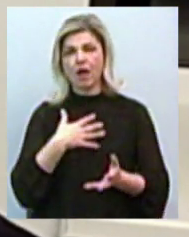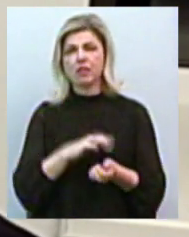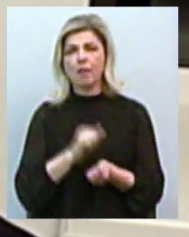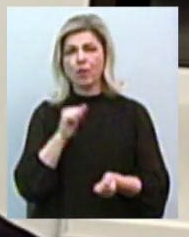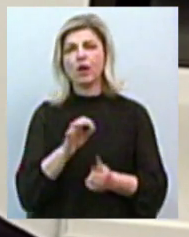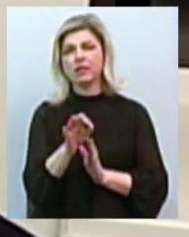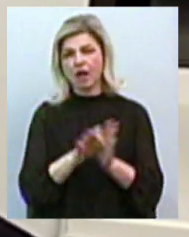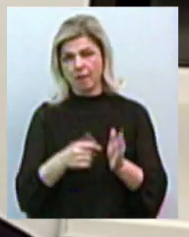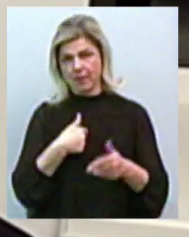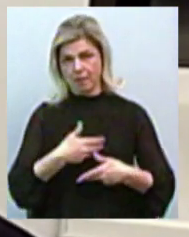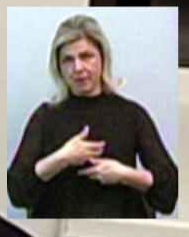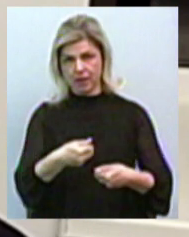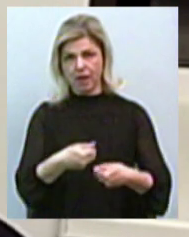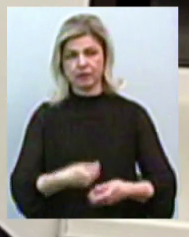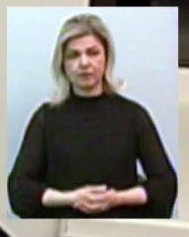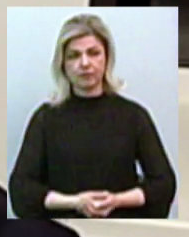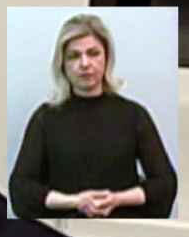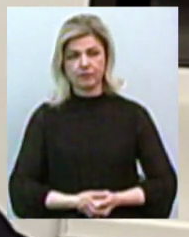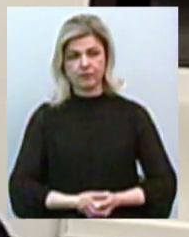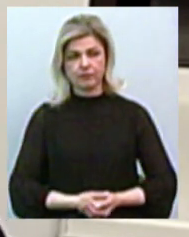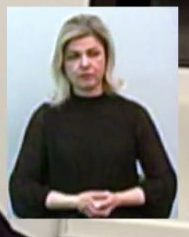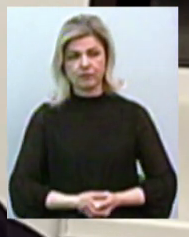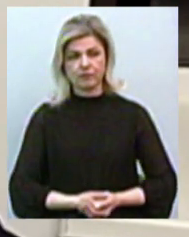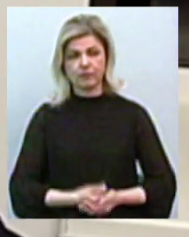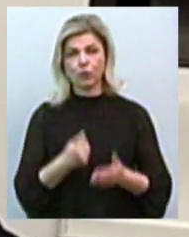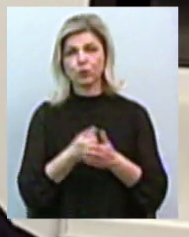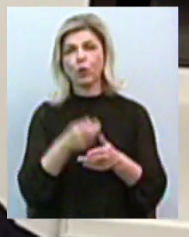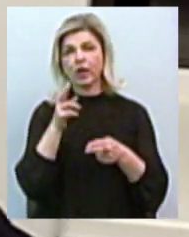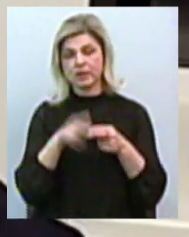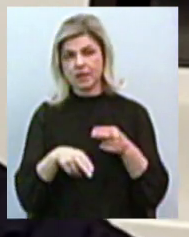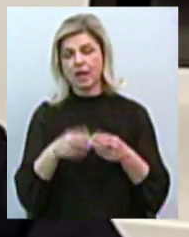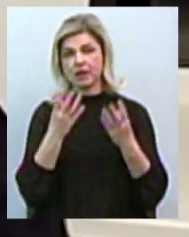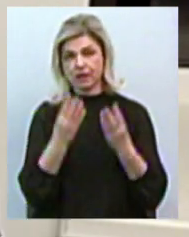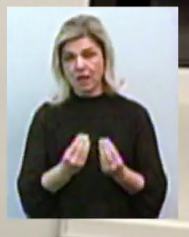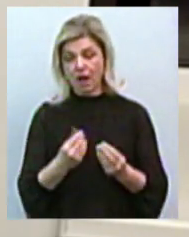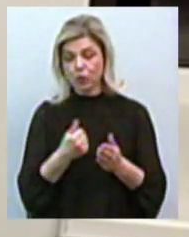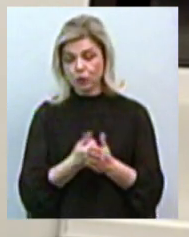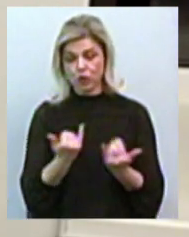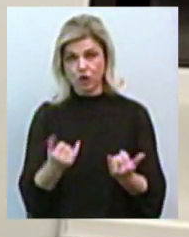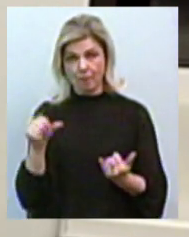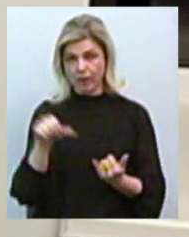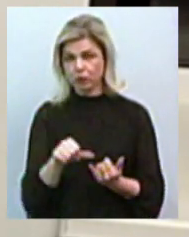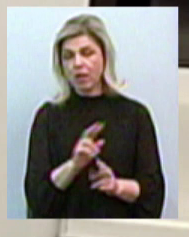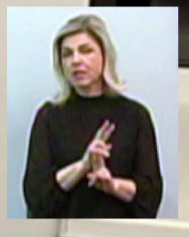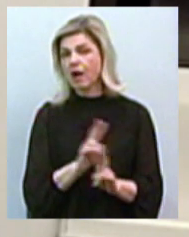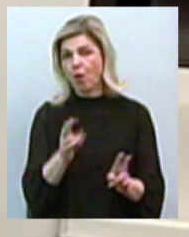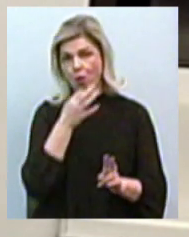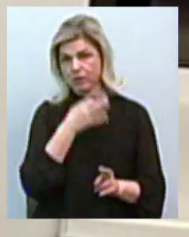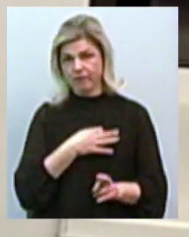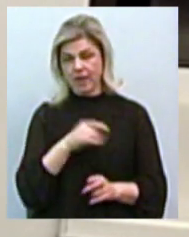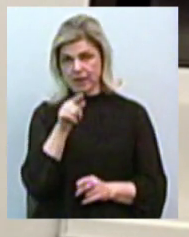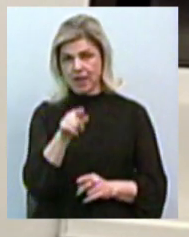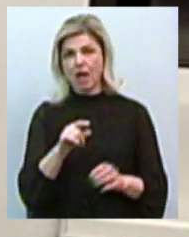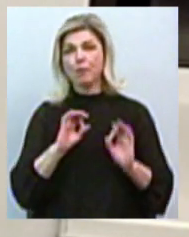негайно мене прийняти до кінця дня, до сьої минути, ніякої реакції. Ну, ти ж прокурор,